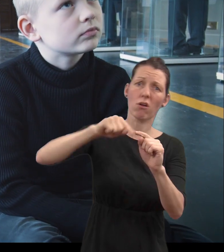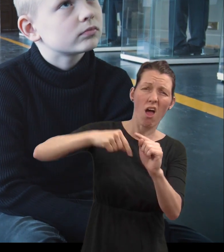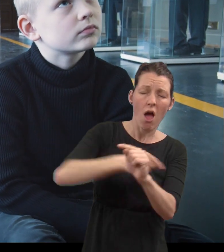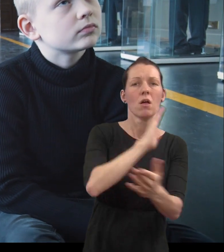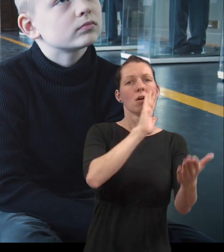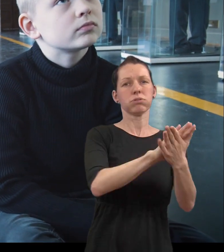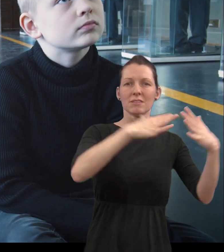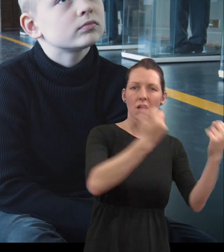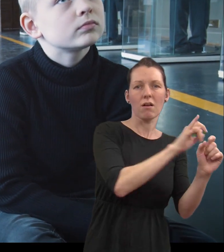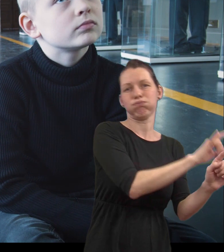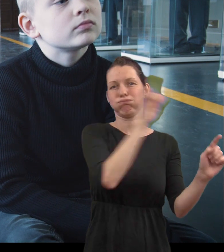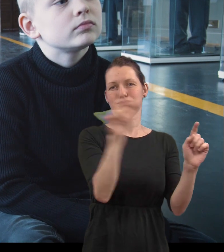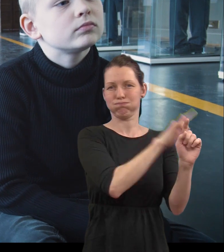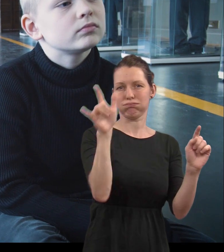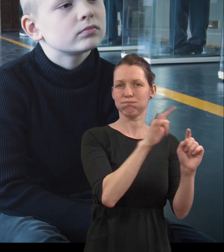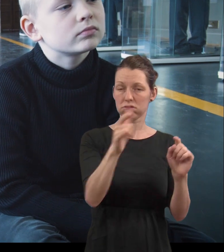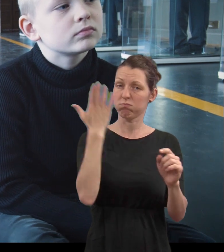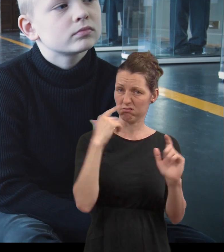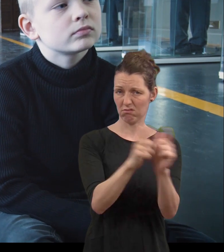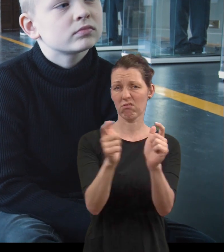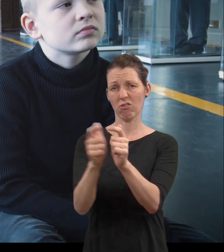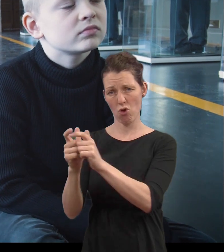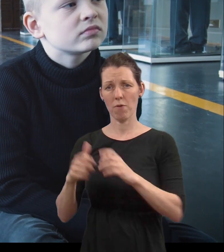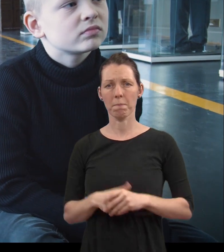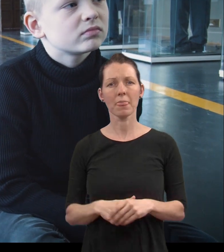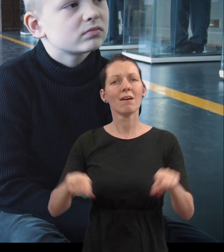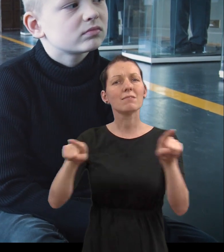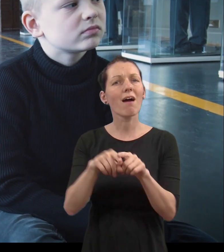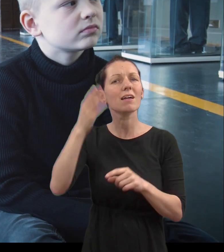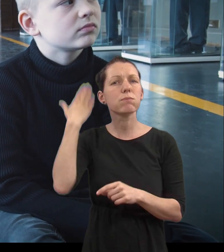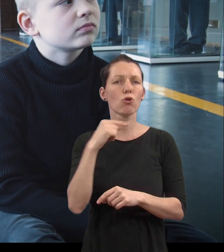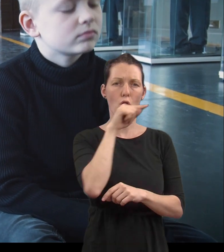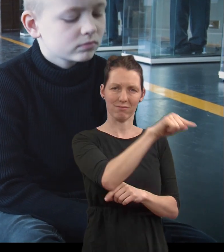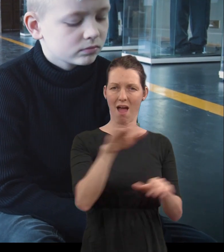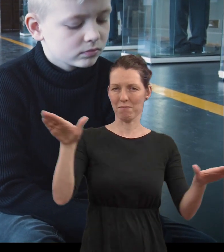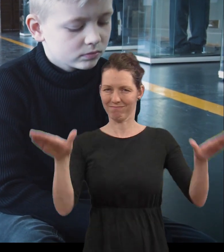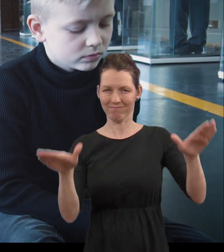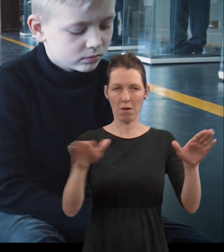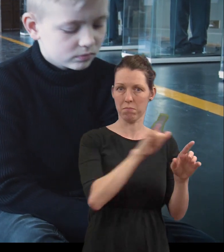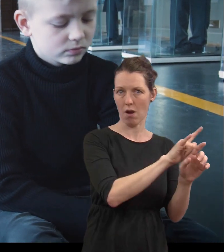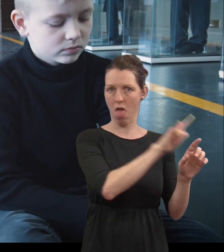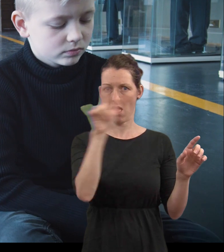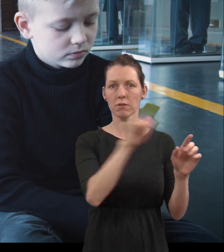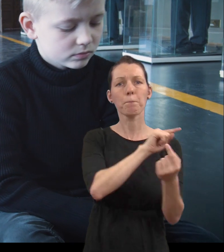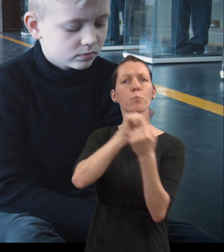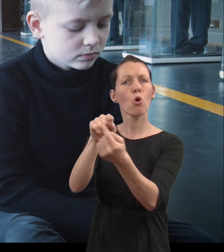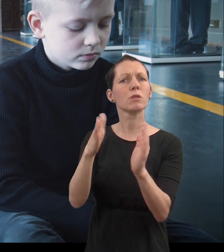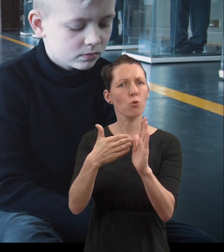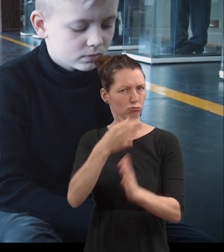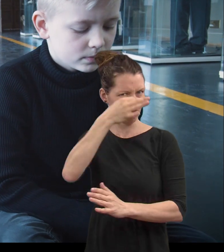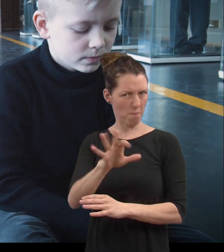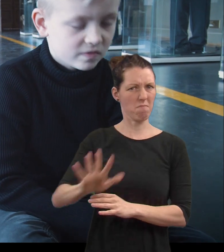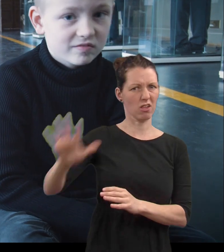cestovali přes mnoho zemí, někdy byli i zatčeny a za rok se dostali do